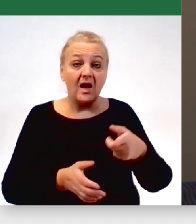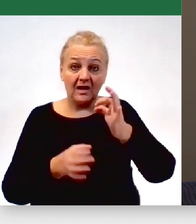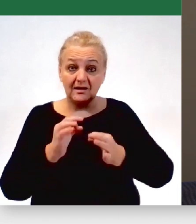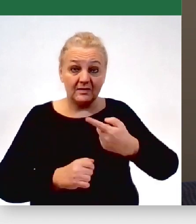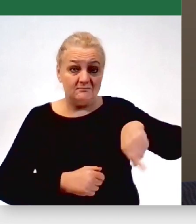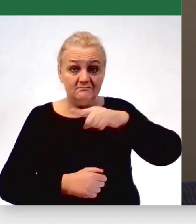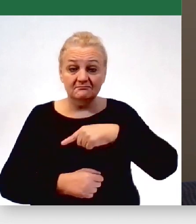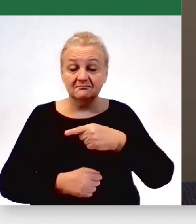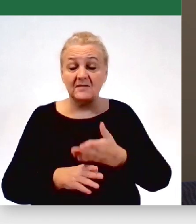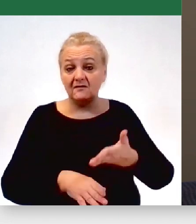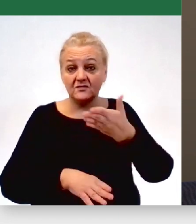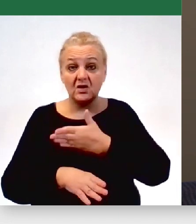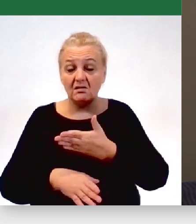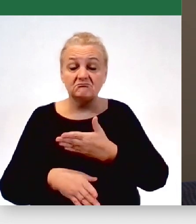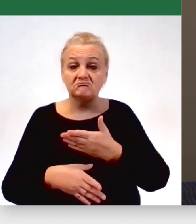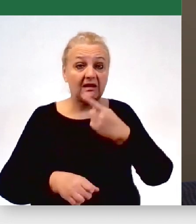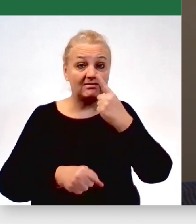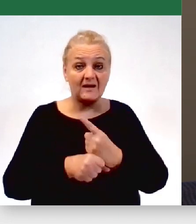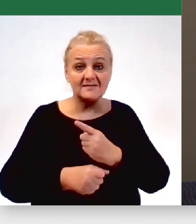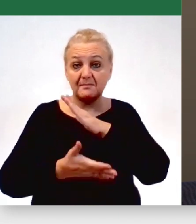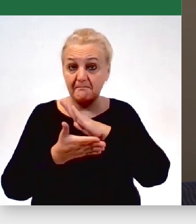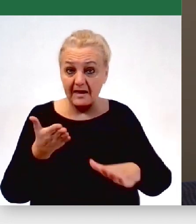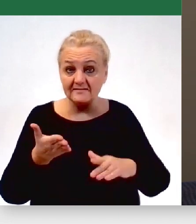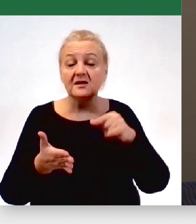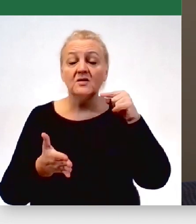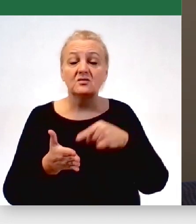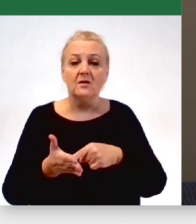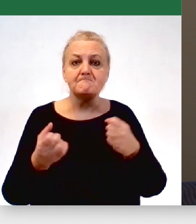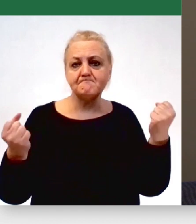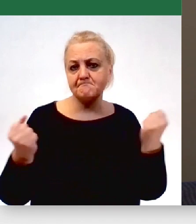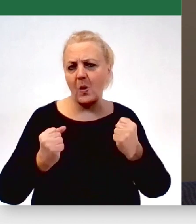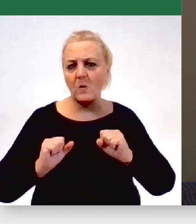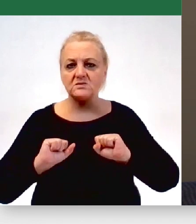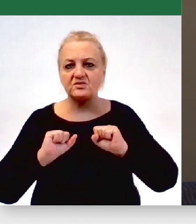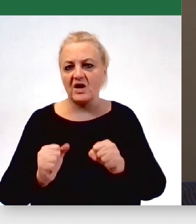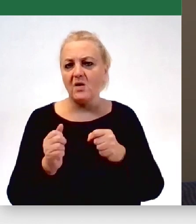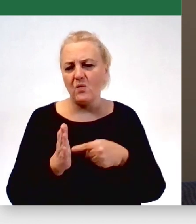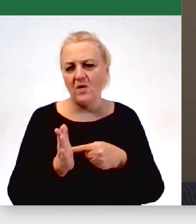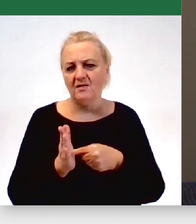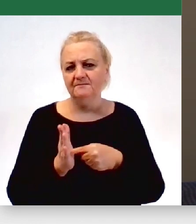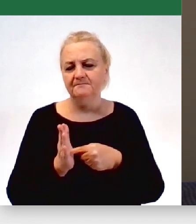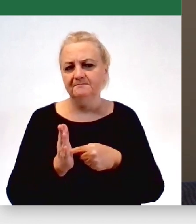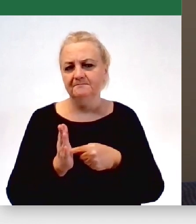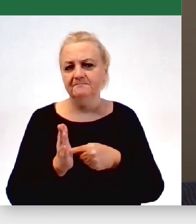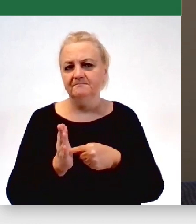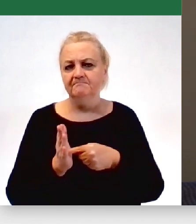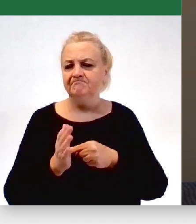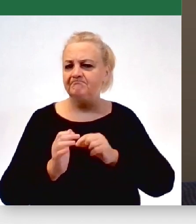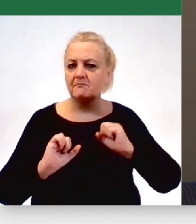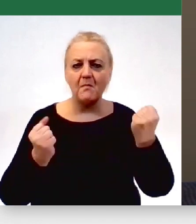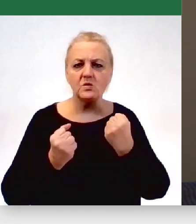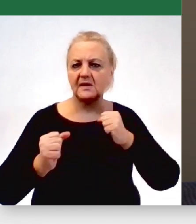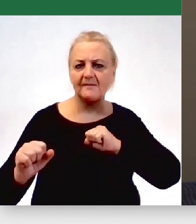podjęli decyzji o takim bardzo ekspansywnym i dynamicznym